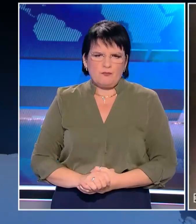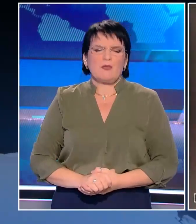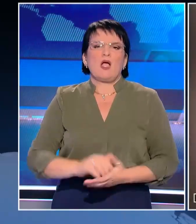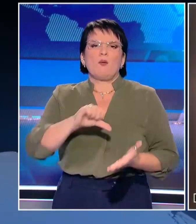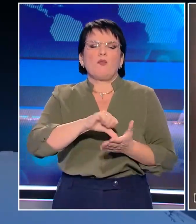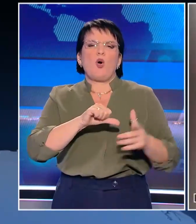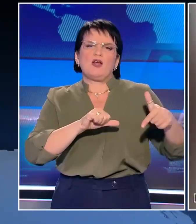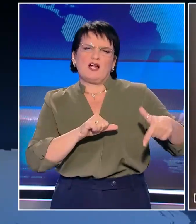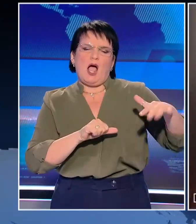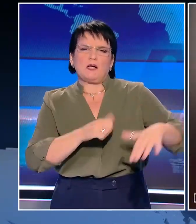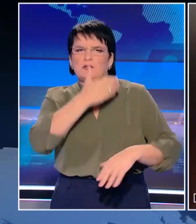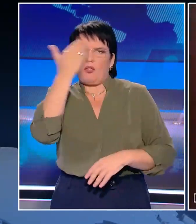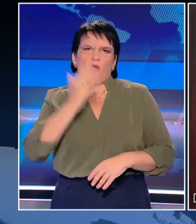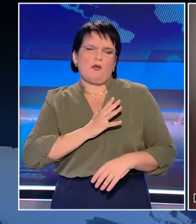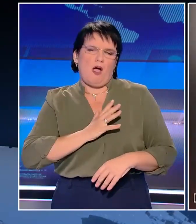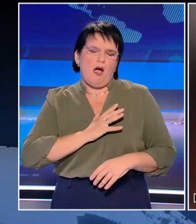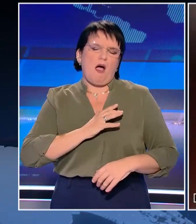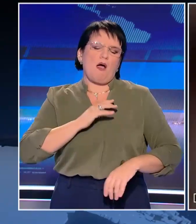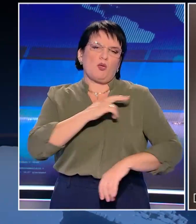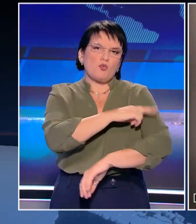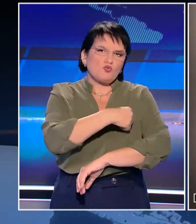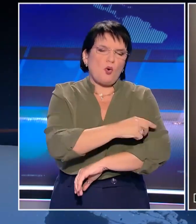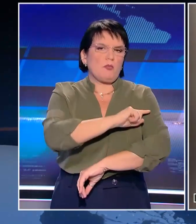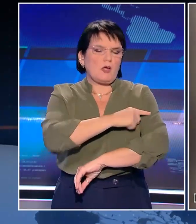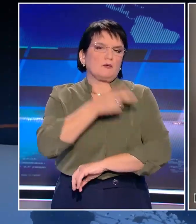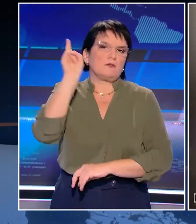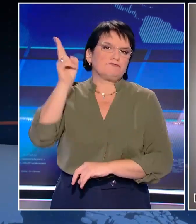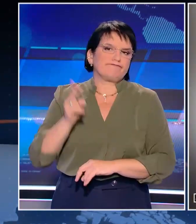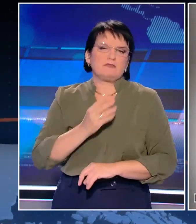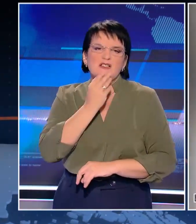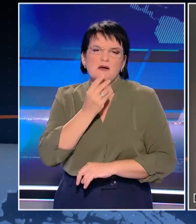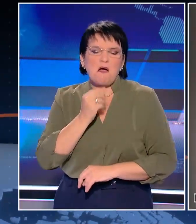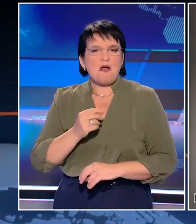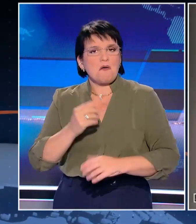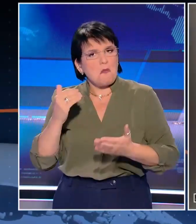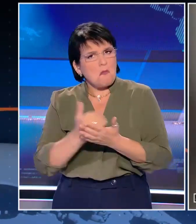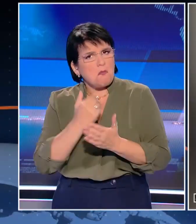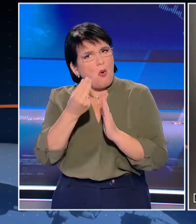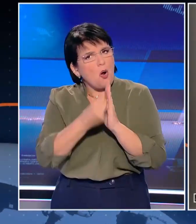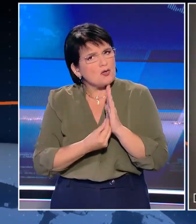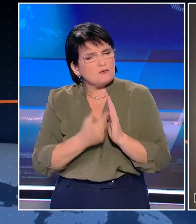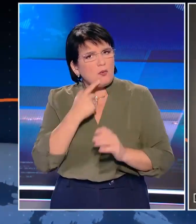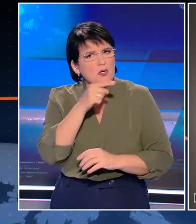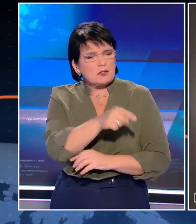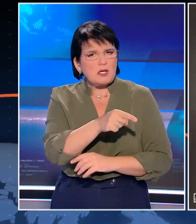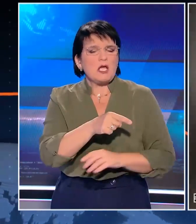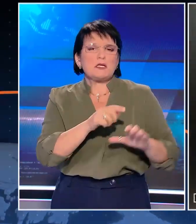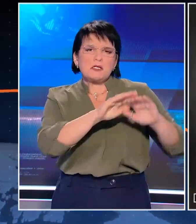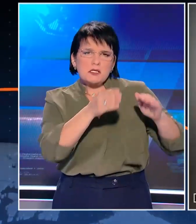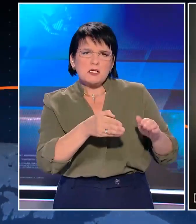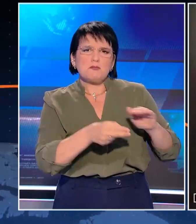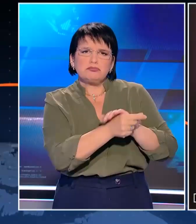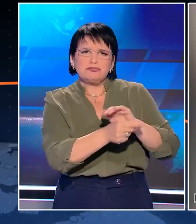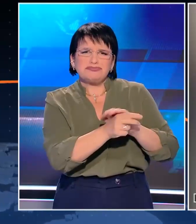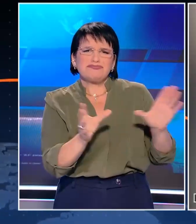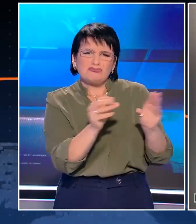της Γάζας το δράμα των αμάχων δεν έχει τέλος. Οι νοσοκομιακές αρχές κατηγορούν το Ισραήλι πως βομβάρδισε για πολλοστή φορά τον προσφυγικό καταβλισμό στην Τζαμπαλίγια